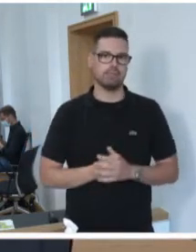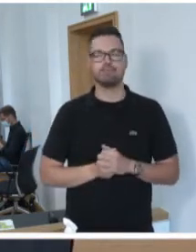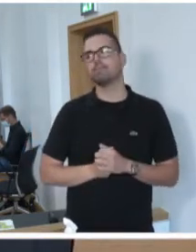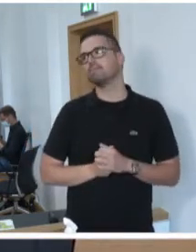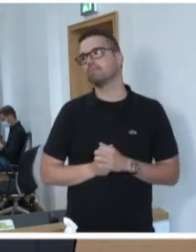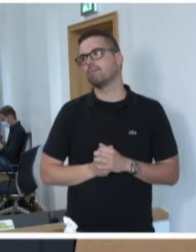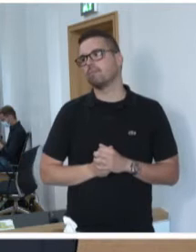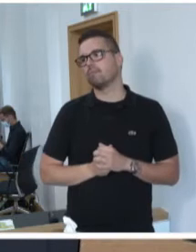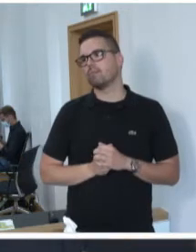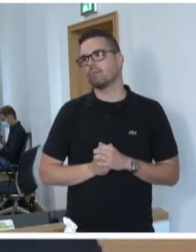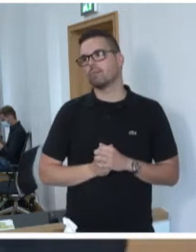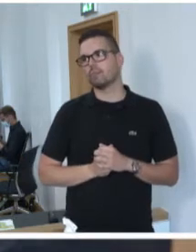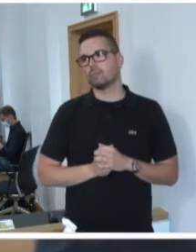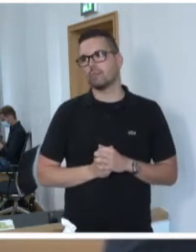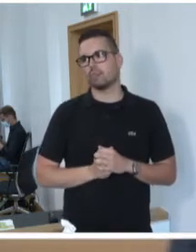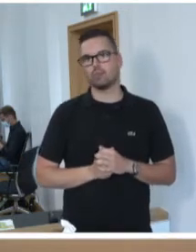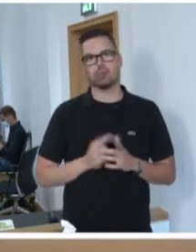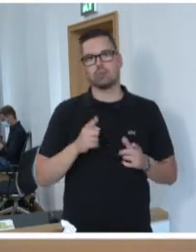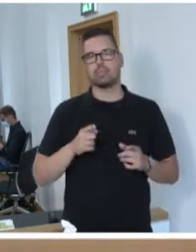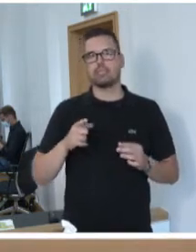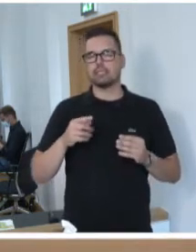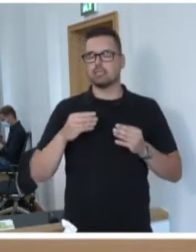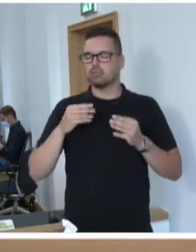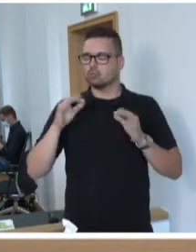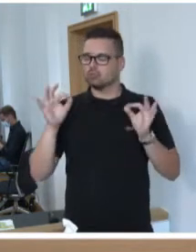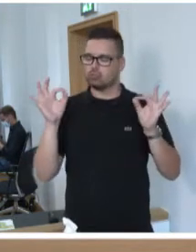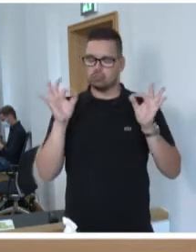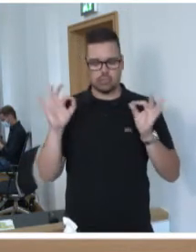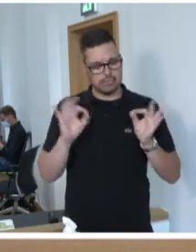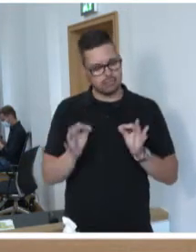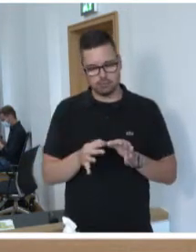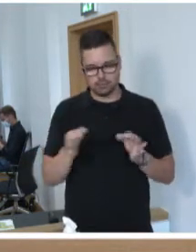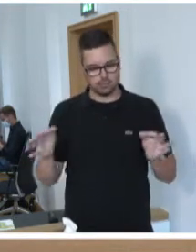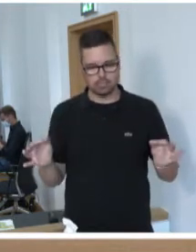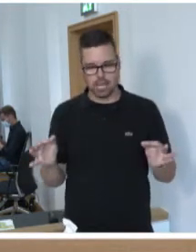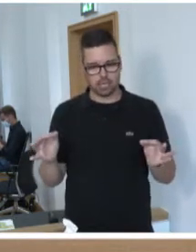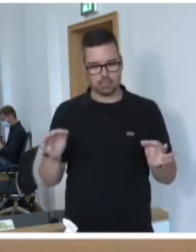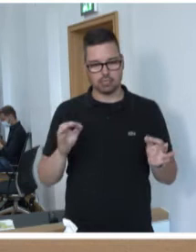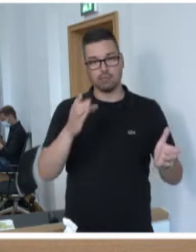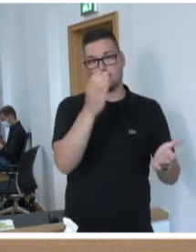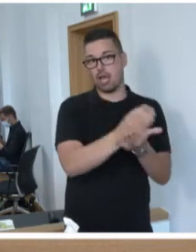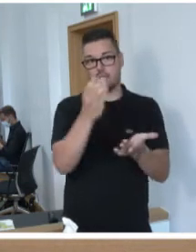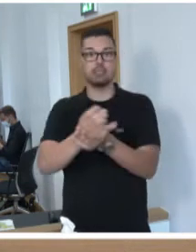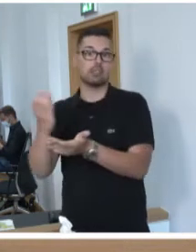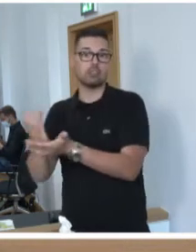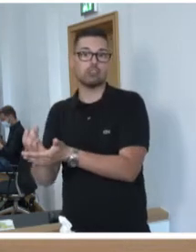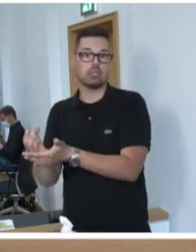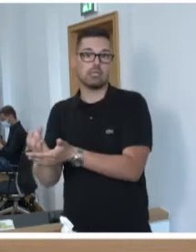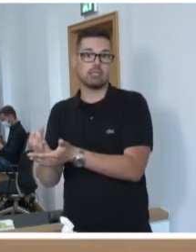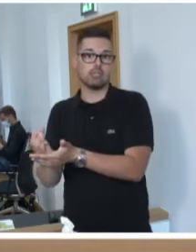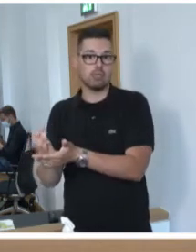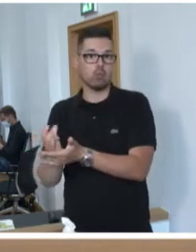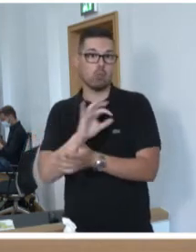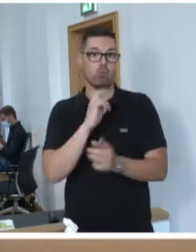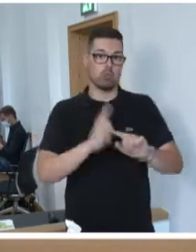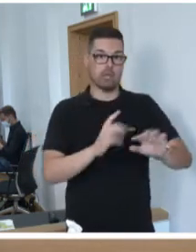Vor allem war es ein ganz, ganz bitterer Tag für die vielen Beschäftigten und ihre Familien.